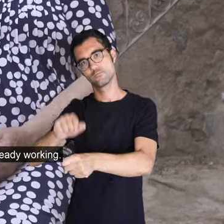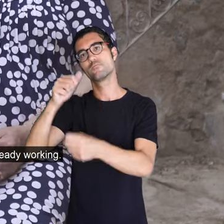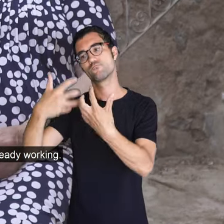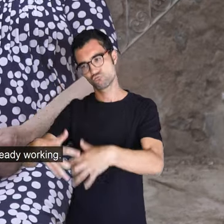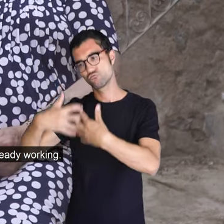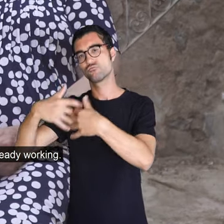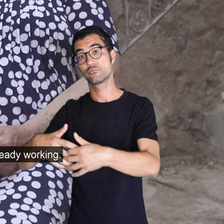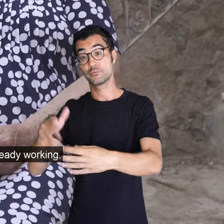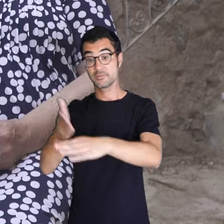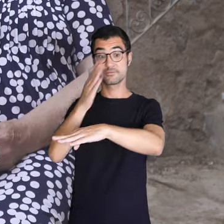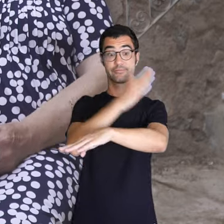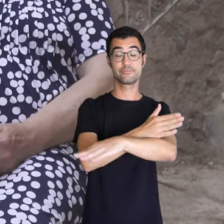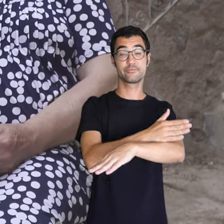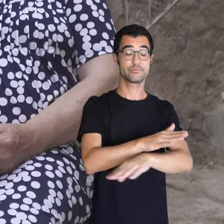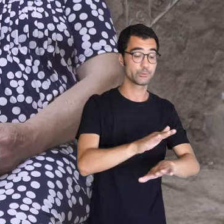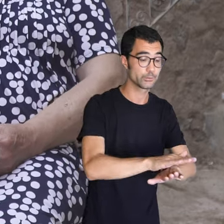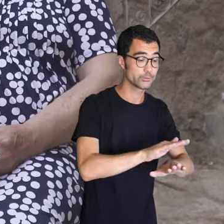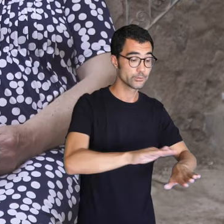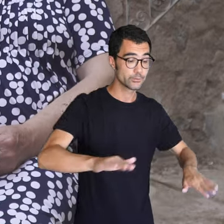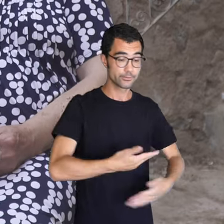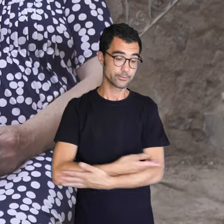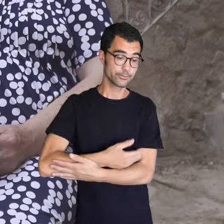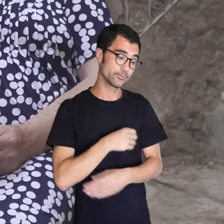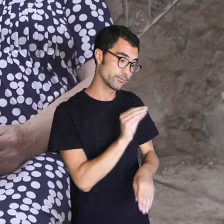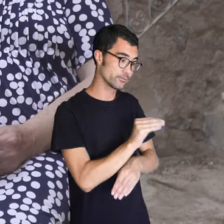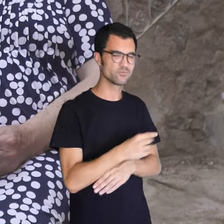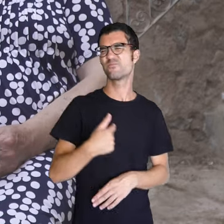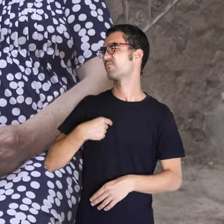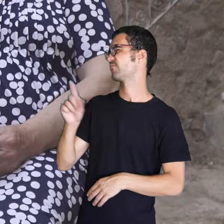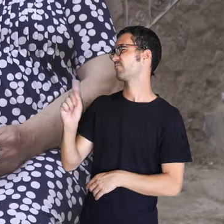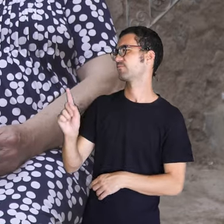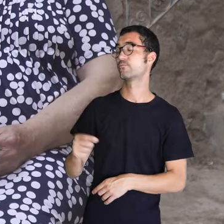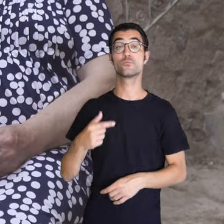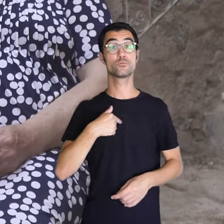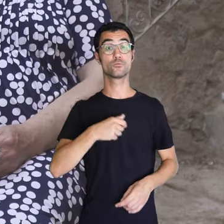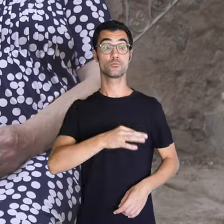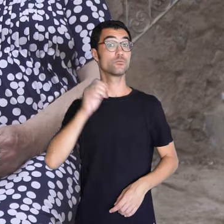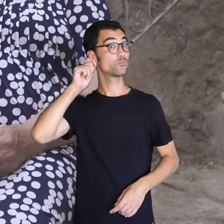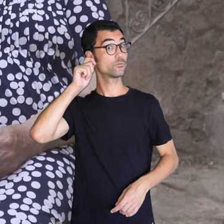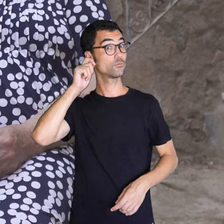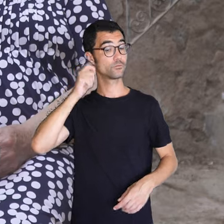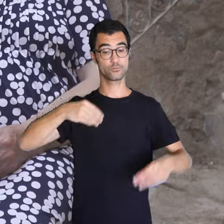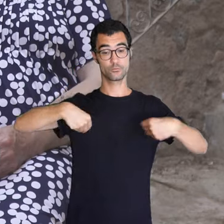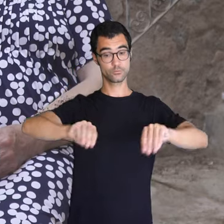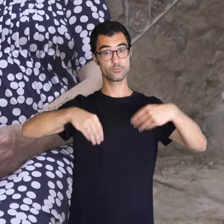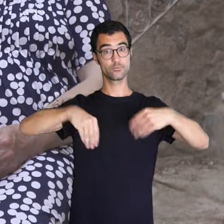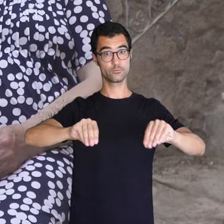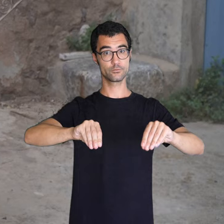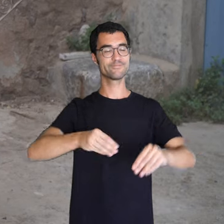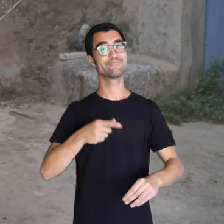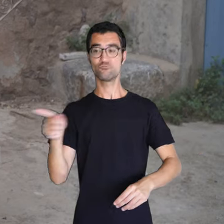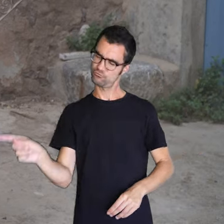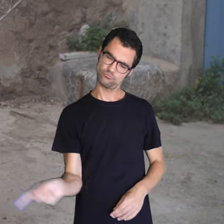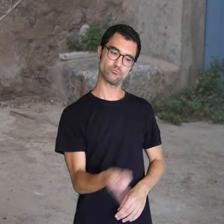feina... A guardar ninets? No, jo no guardava ninets, però anava a una senyora que tenia una tenda de souvenirs i me